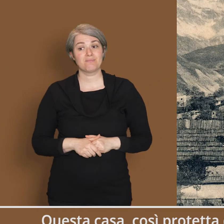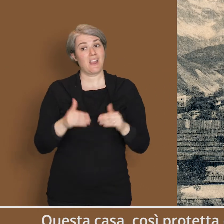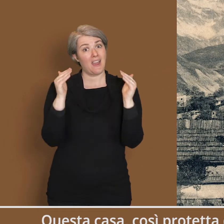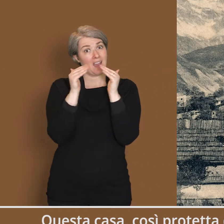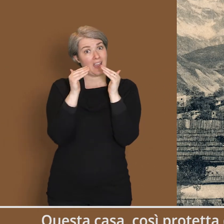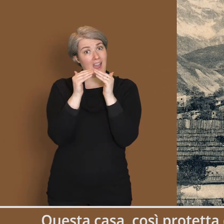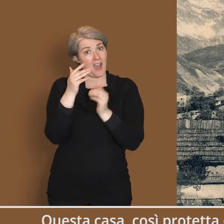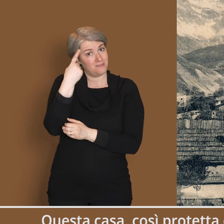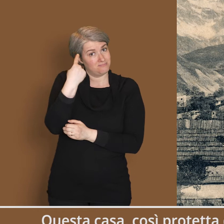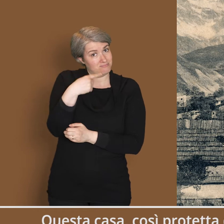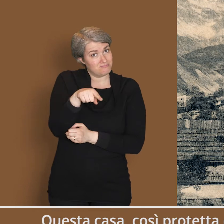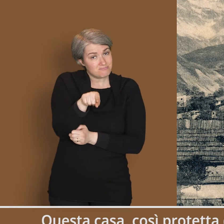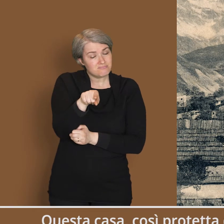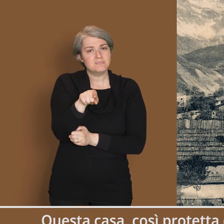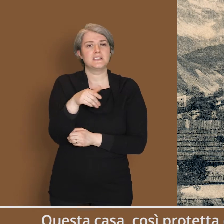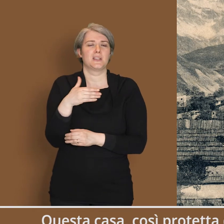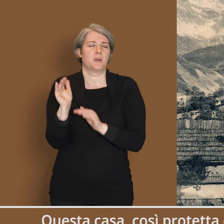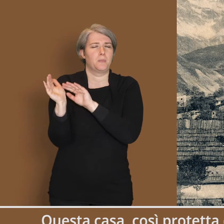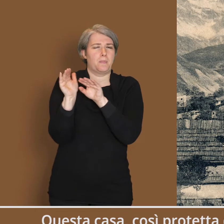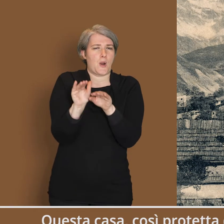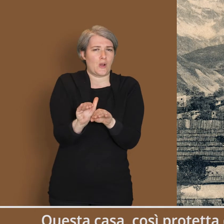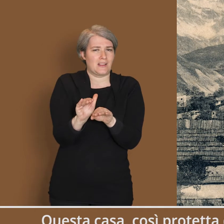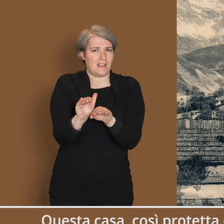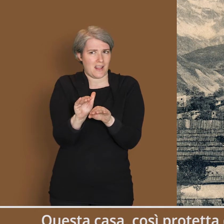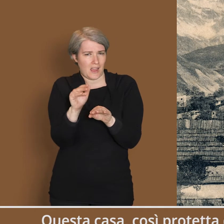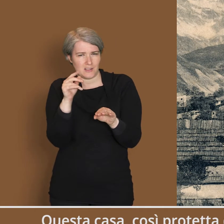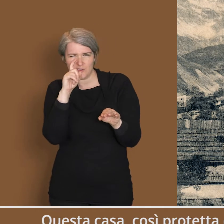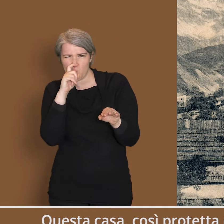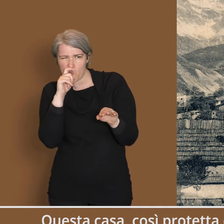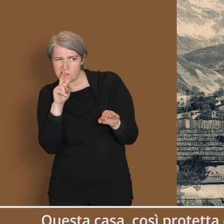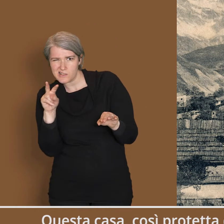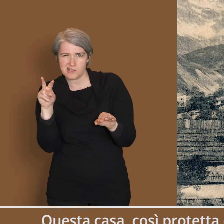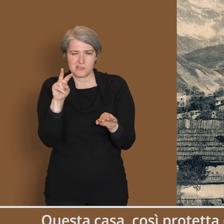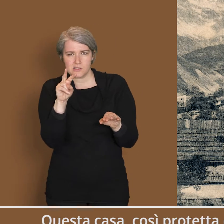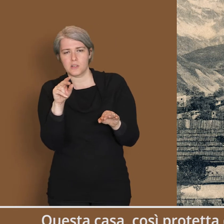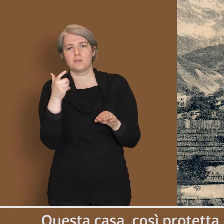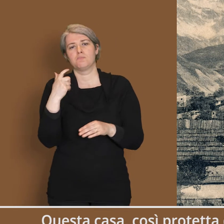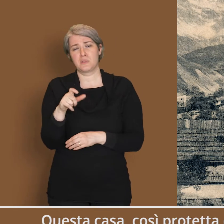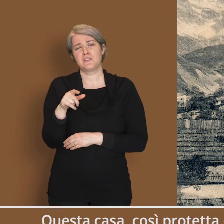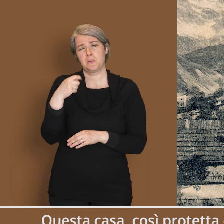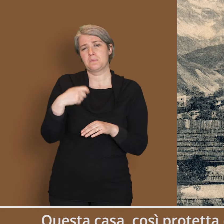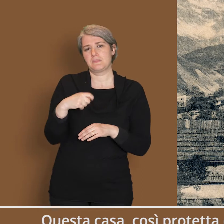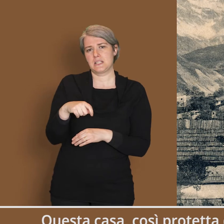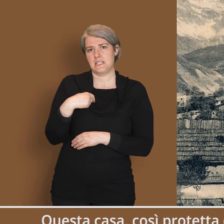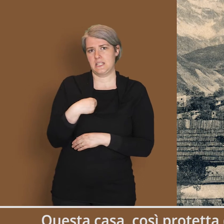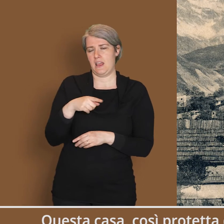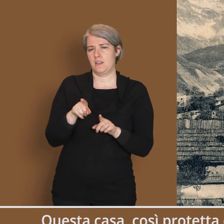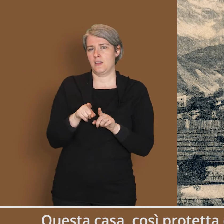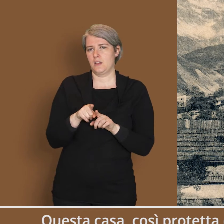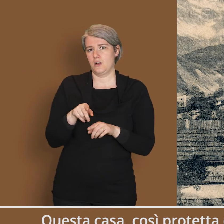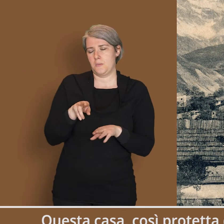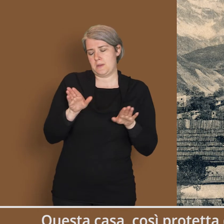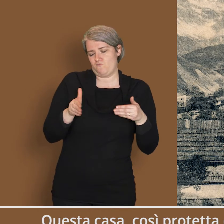Questa casa, così protetta da occhi indiscreti, dava a Giolitti quegli spazi di riservatezza di cui era molto geloso.